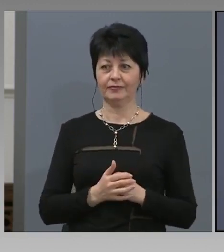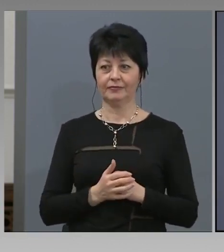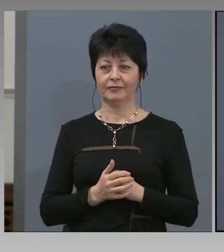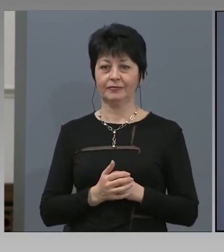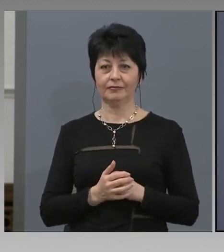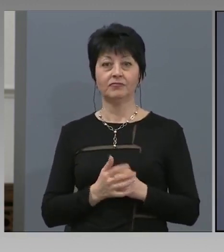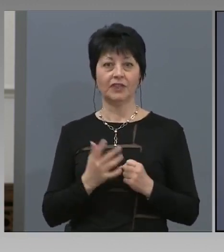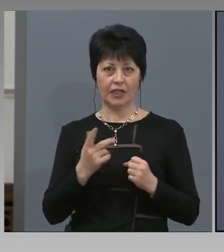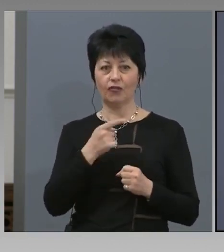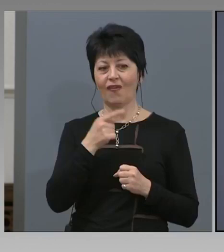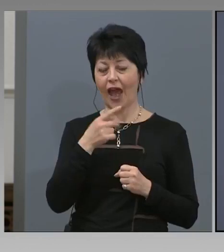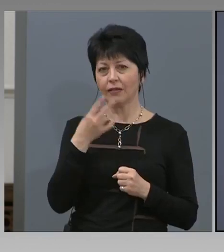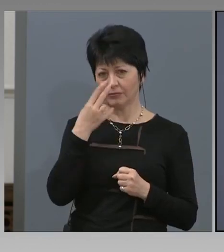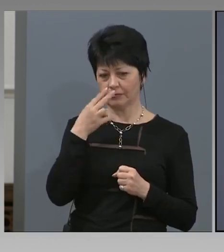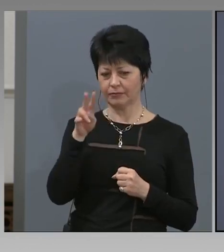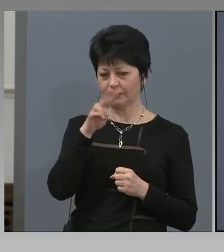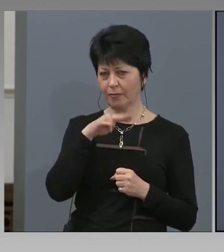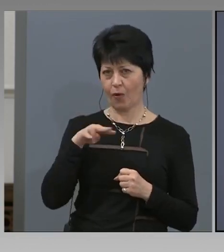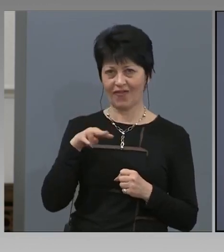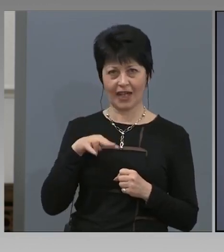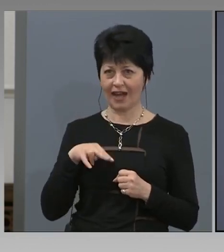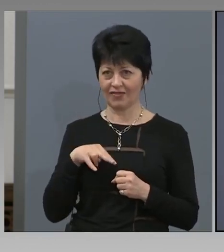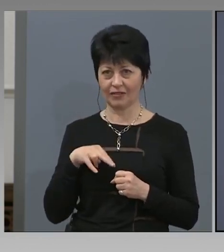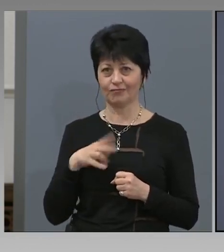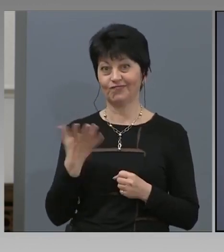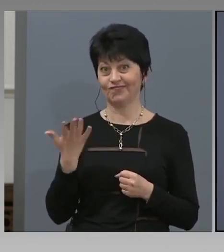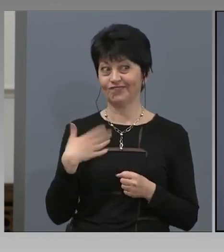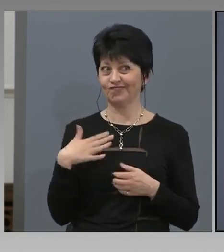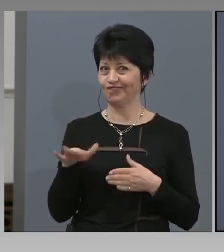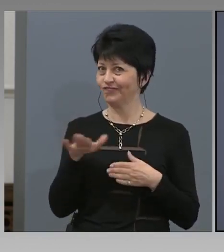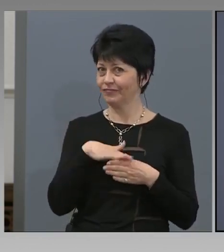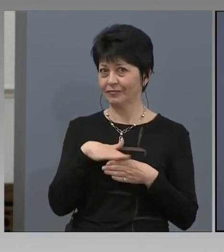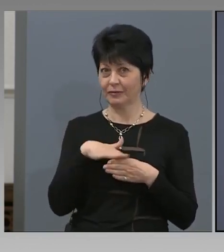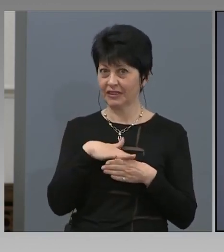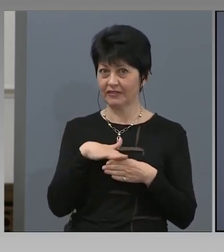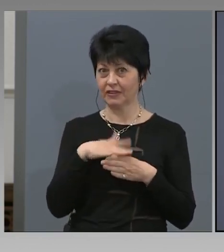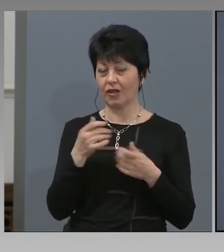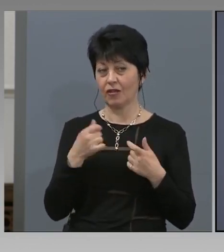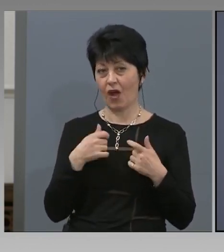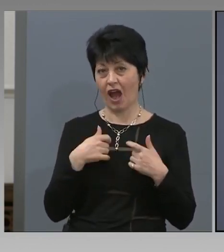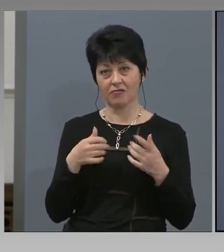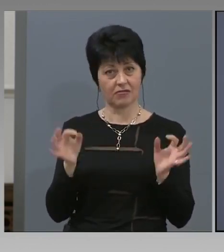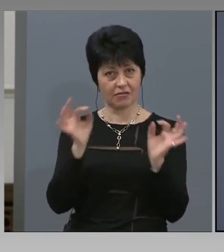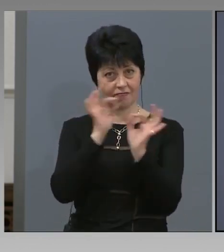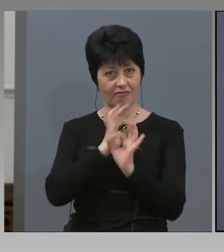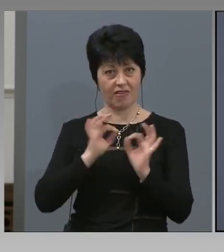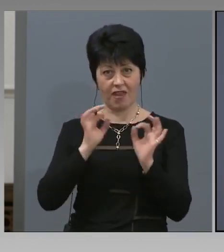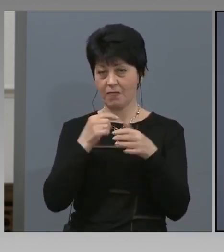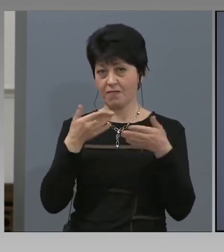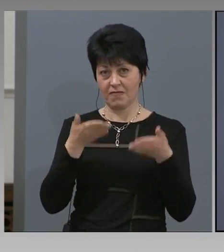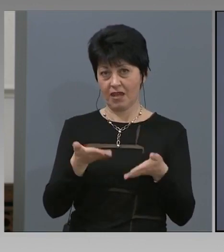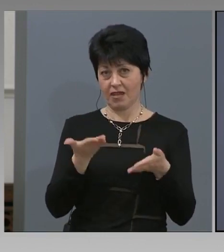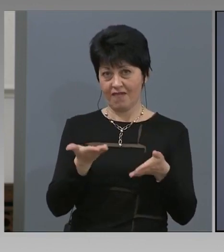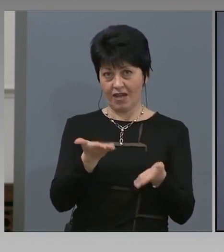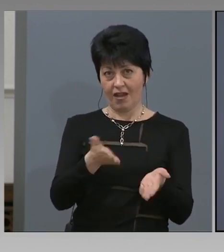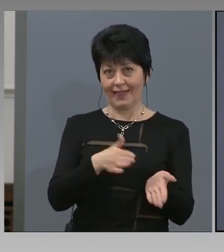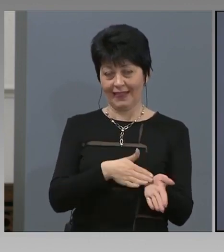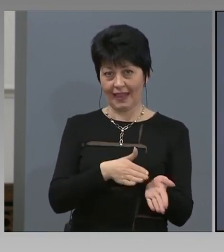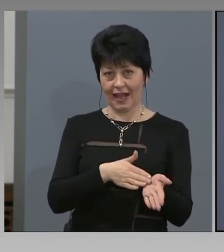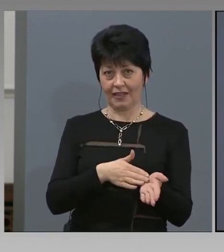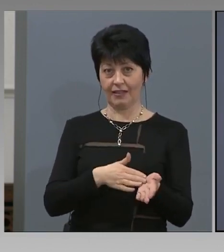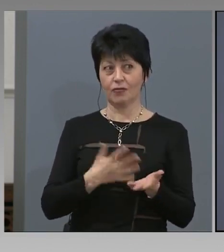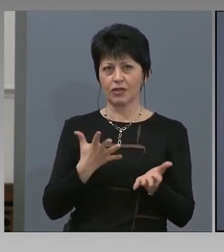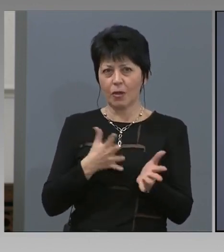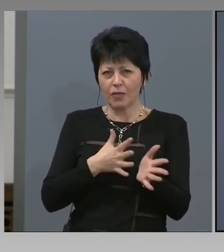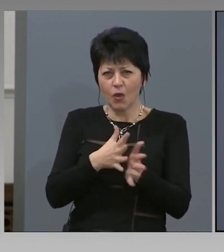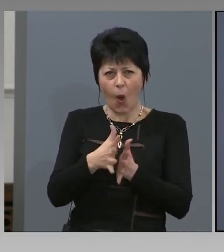И я проверявам сега. Ще ми извините, обаче нямам такива данни. А пък особено за хора, които са на първа линия, от